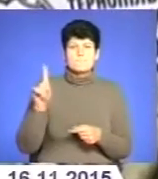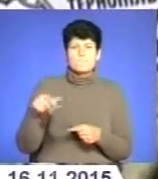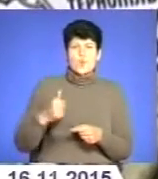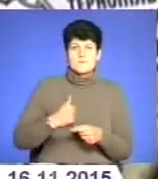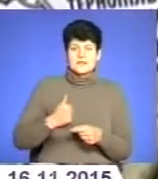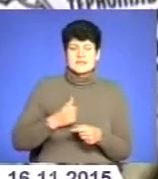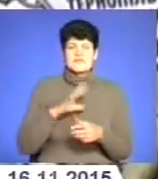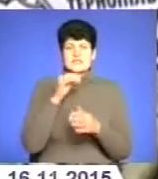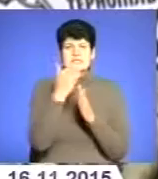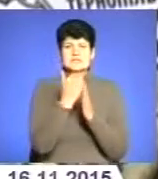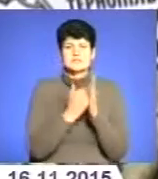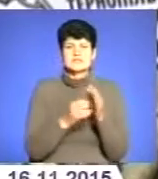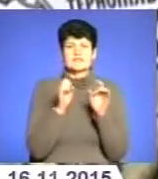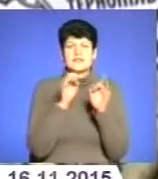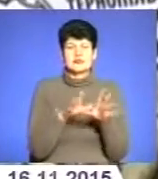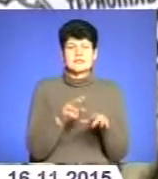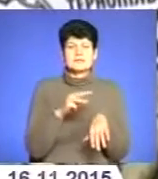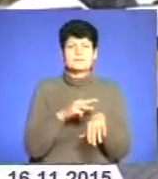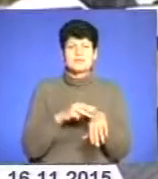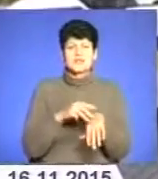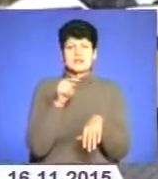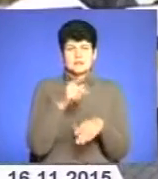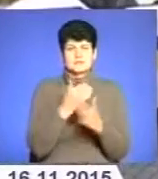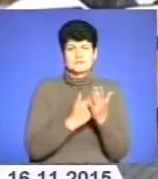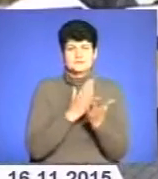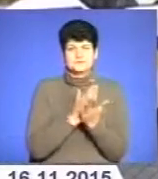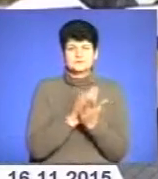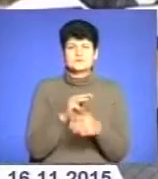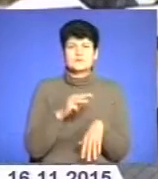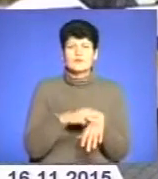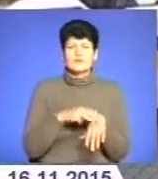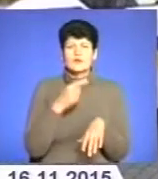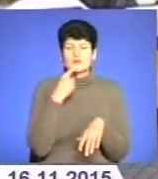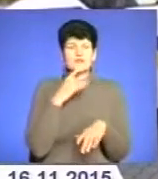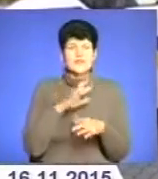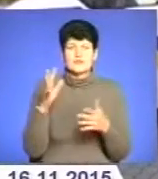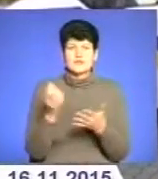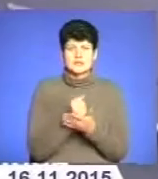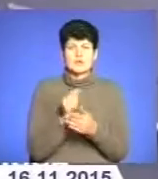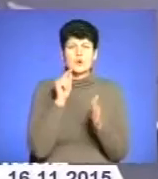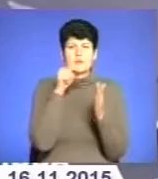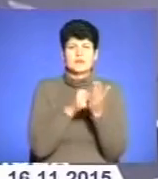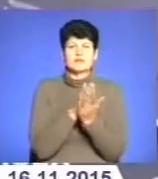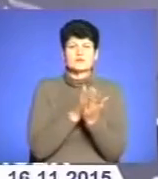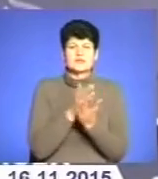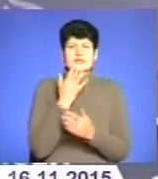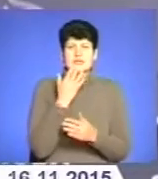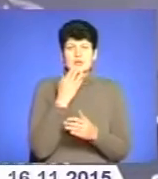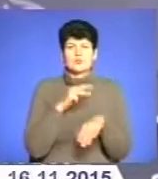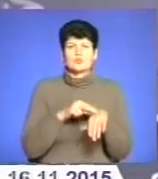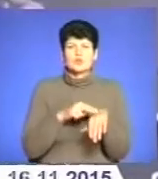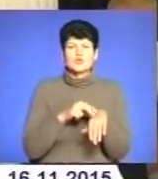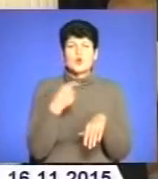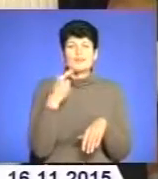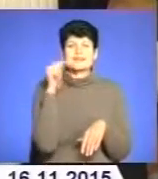подавались в поліцію, тому всіх списків в них є. Правоохоронці кажуть, що не вдасться потрапити на службу до Національної поліції області тим,